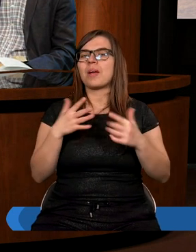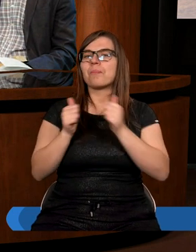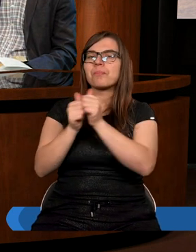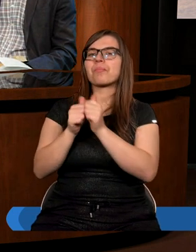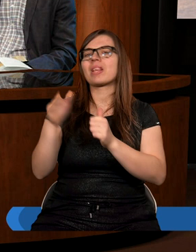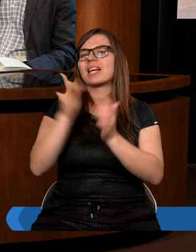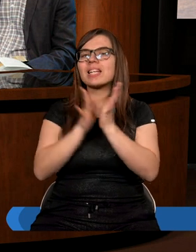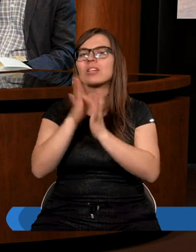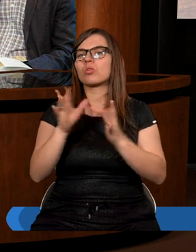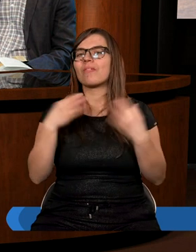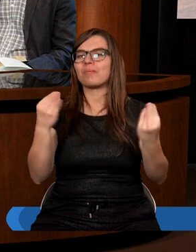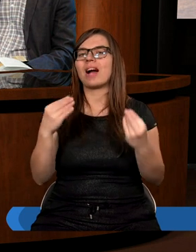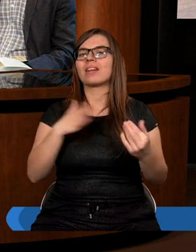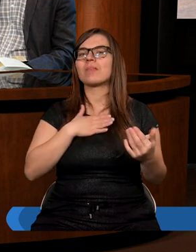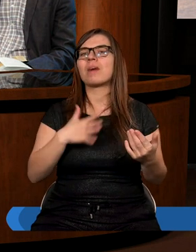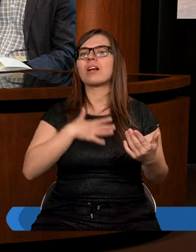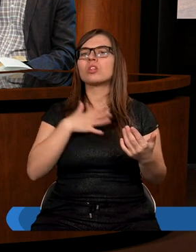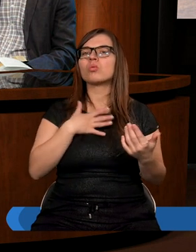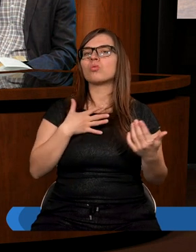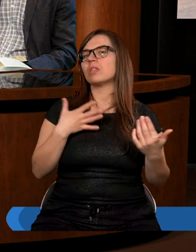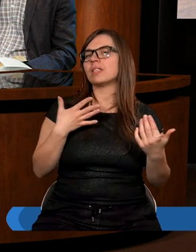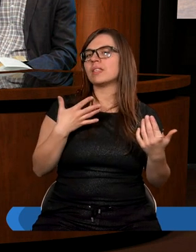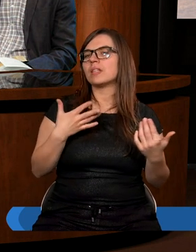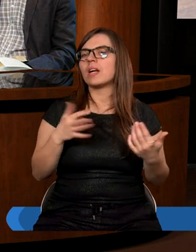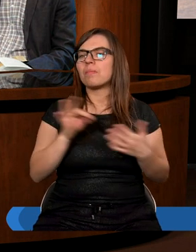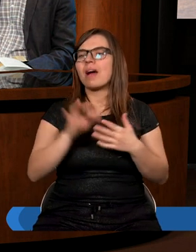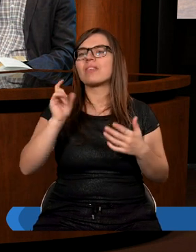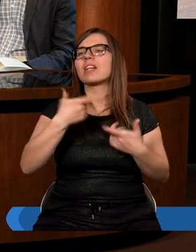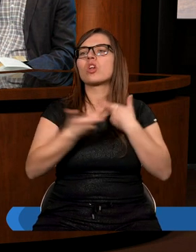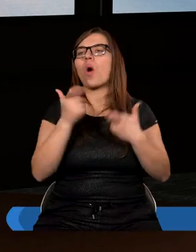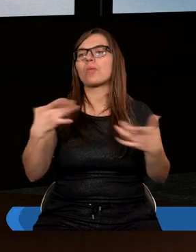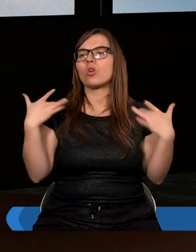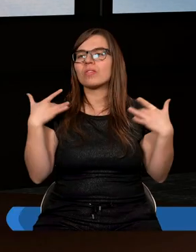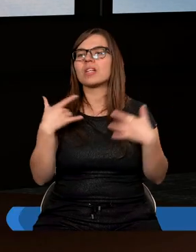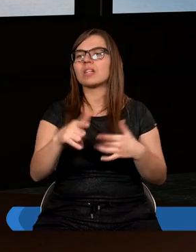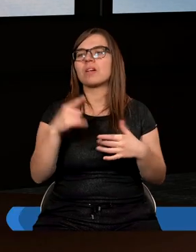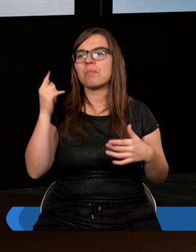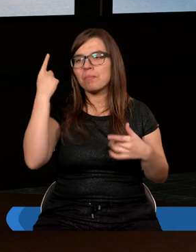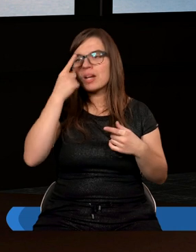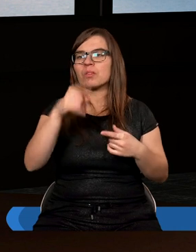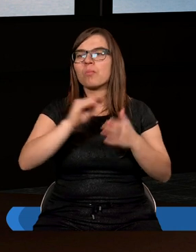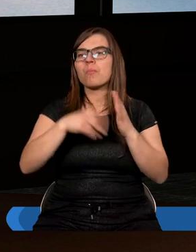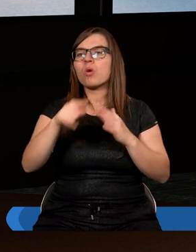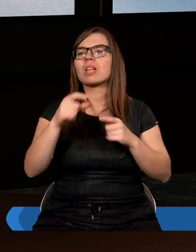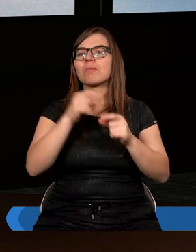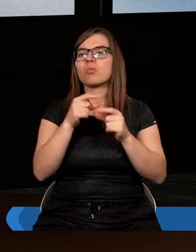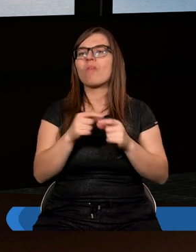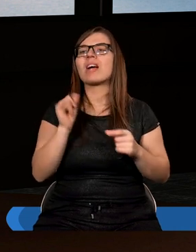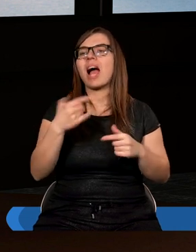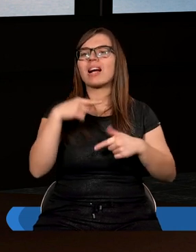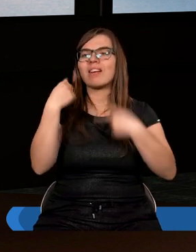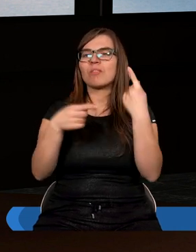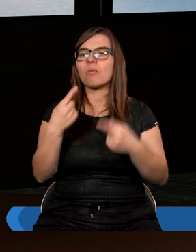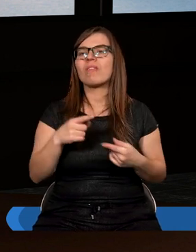Chrystusa. zasadzie straciłoby sens i sam nie wiem, co bym robił z tym życiem. I myślę, że bym się podpisał pod tymi słowami, jakie